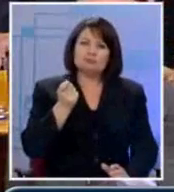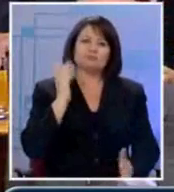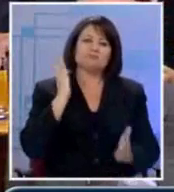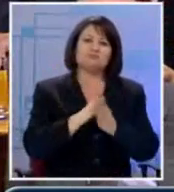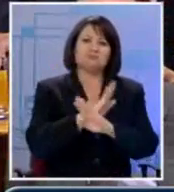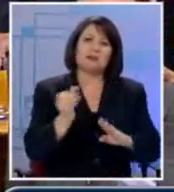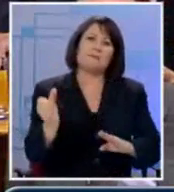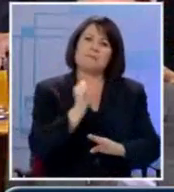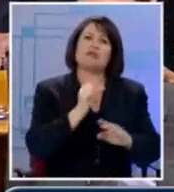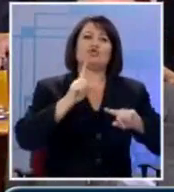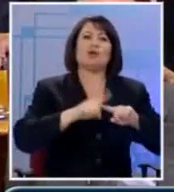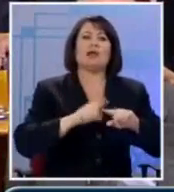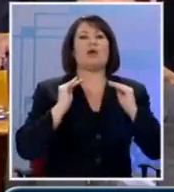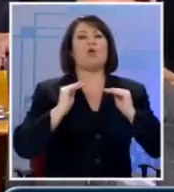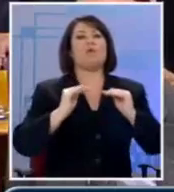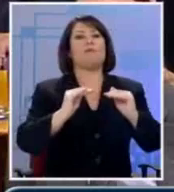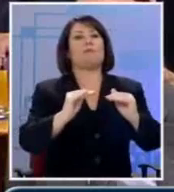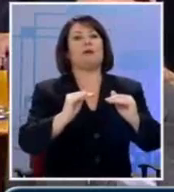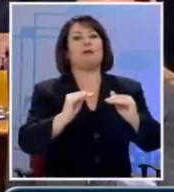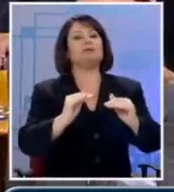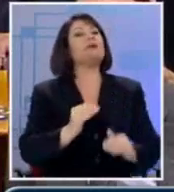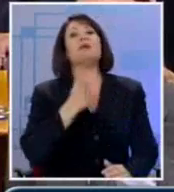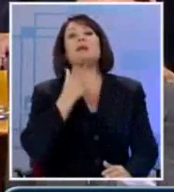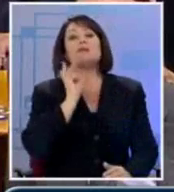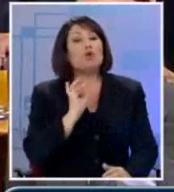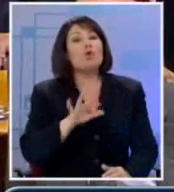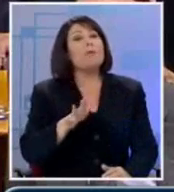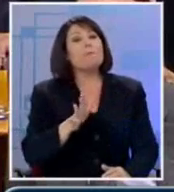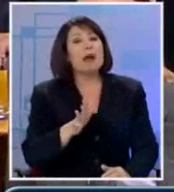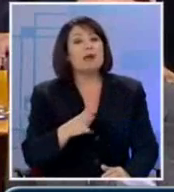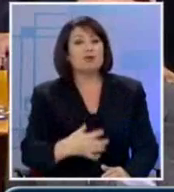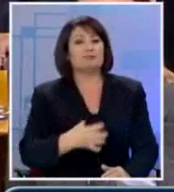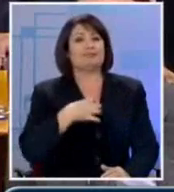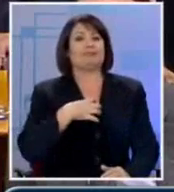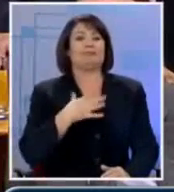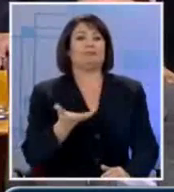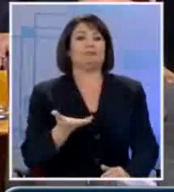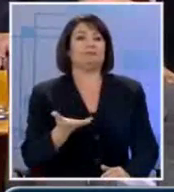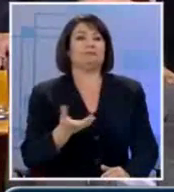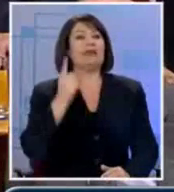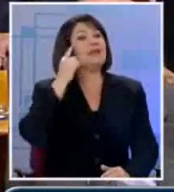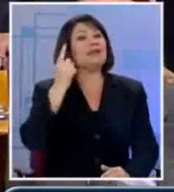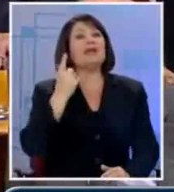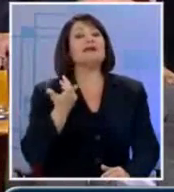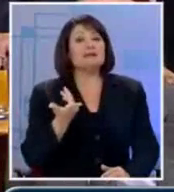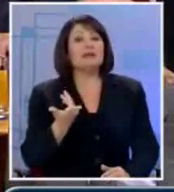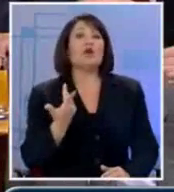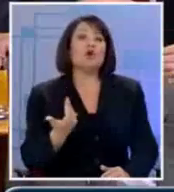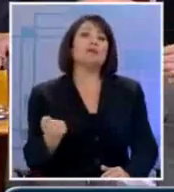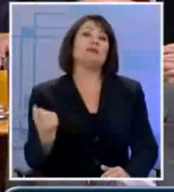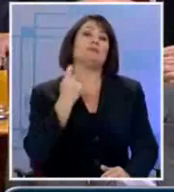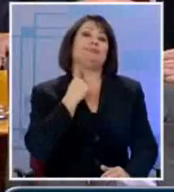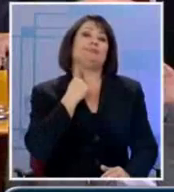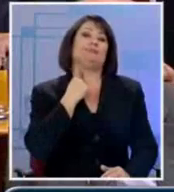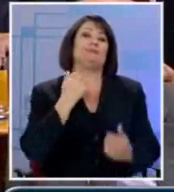την επιστροφή της χώρας στην ομαλότητα, γιατί προφανώς ενοχλείται βαθιά από την ιδέα ότι χάνει το